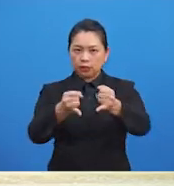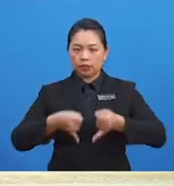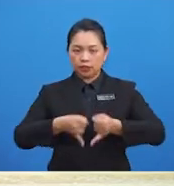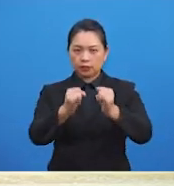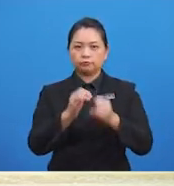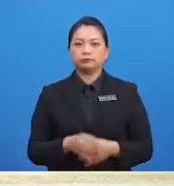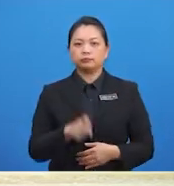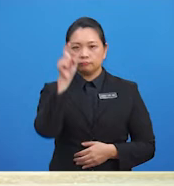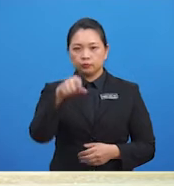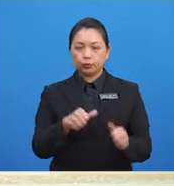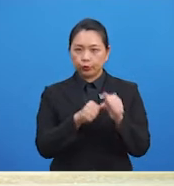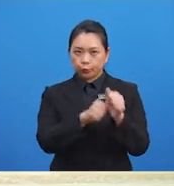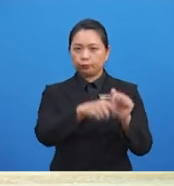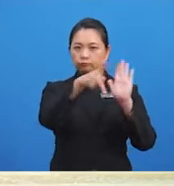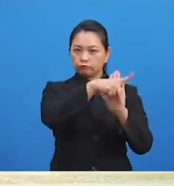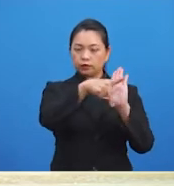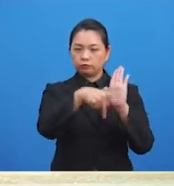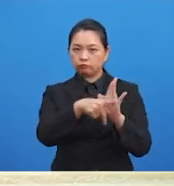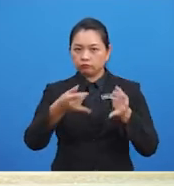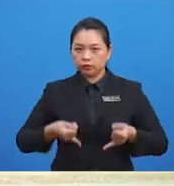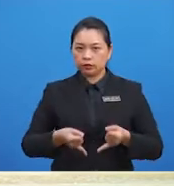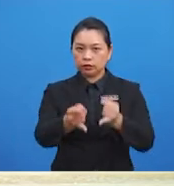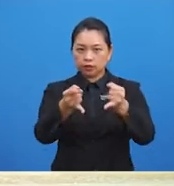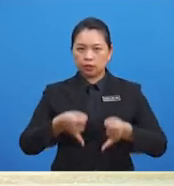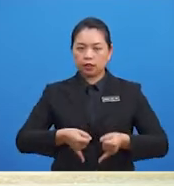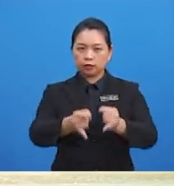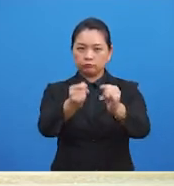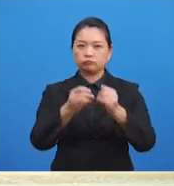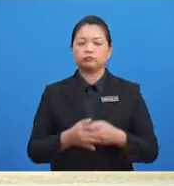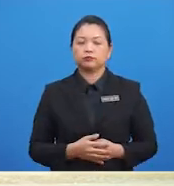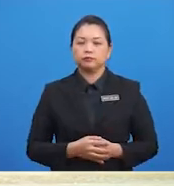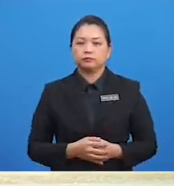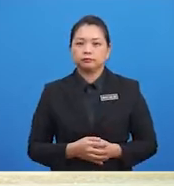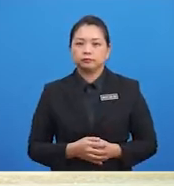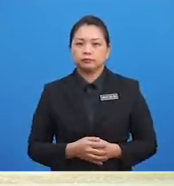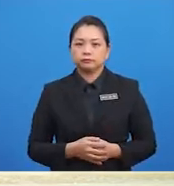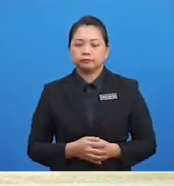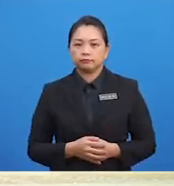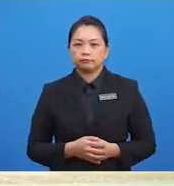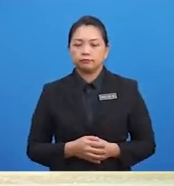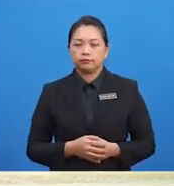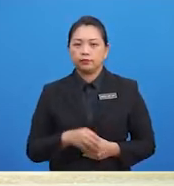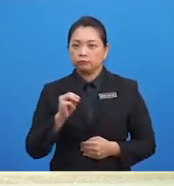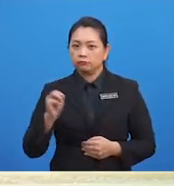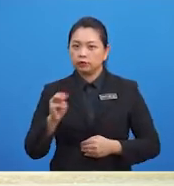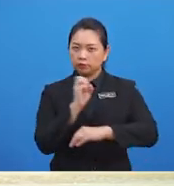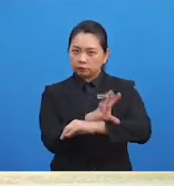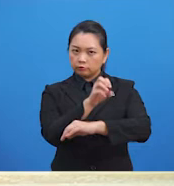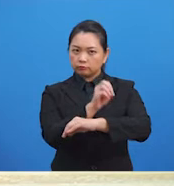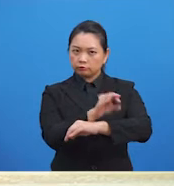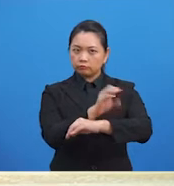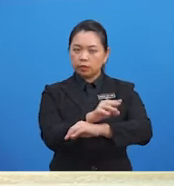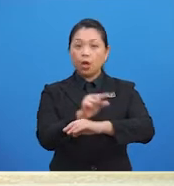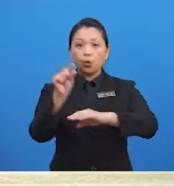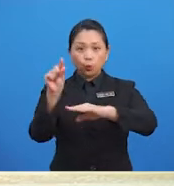Perlulah mematuhi segala peraturan jalan raya Murid-murid juga dinasihatkan supaya